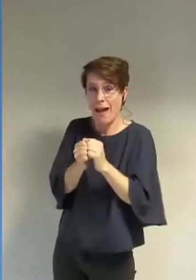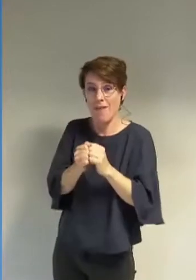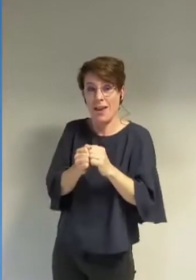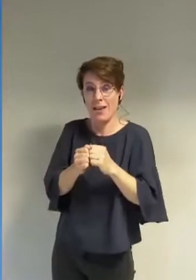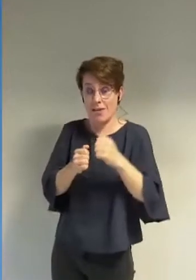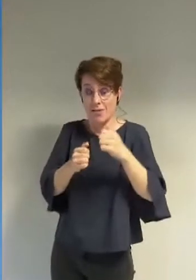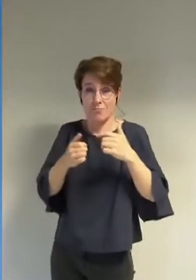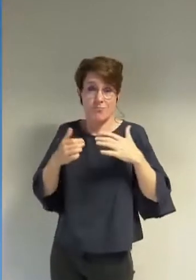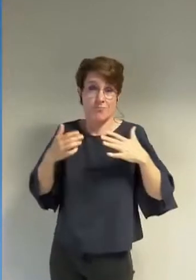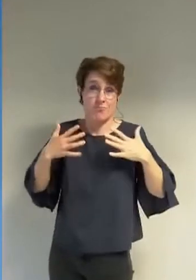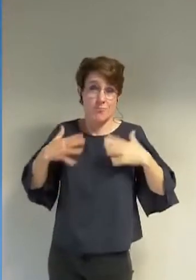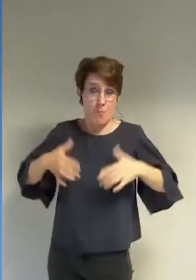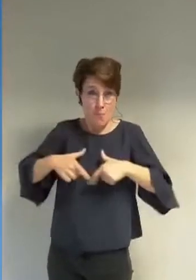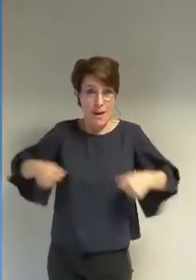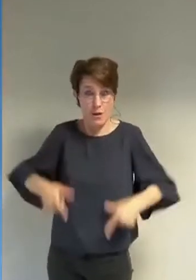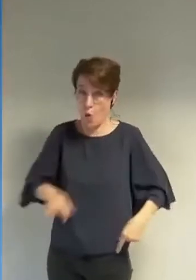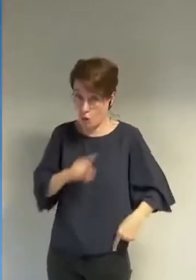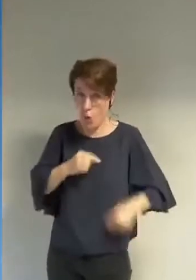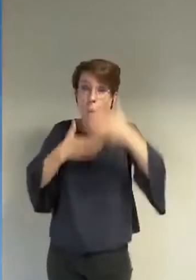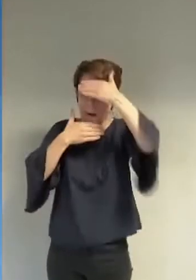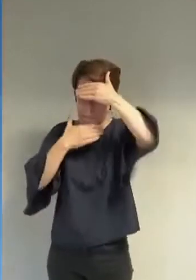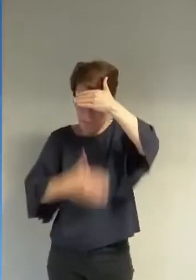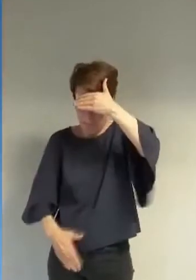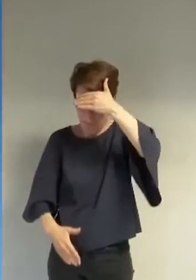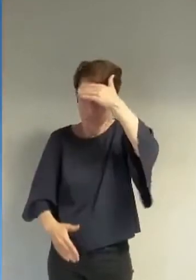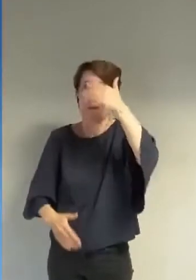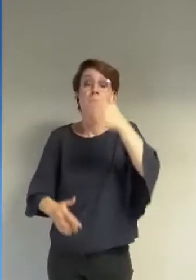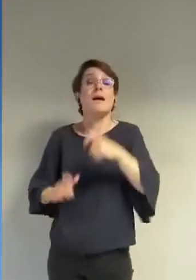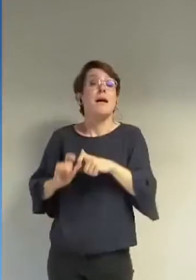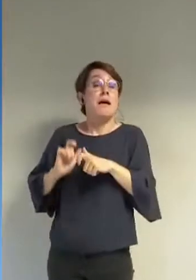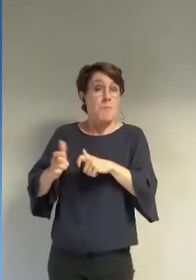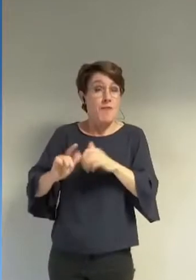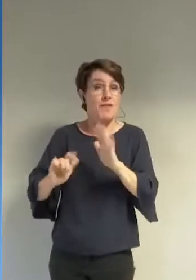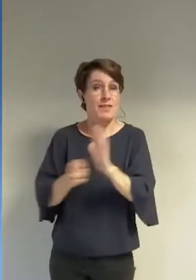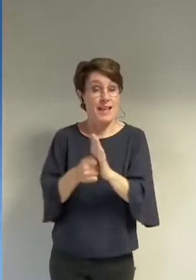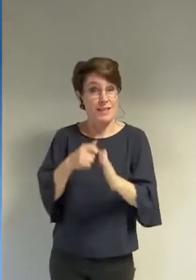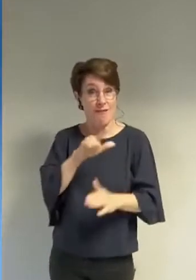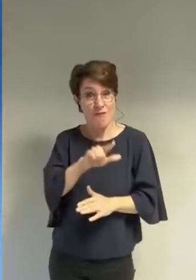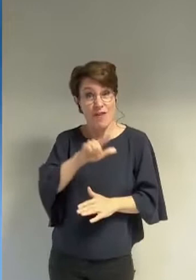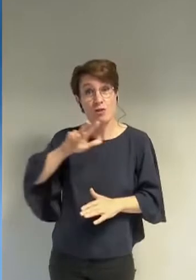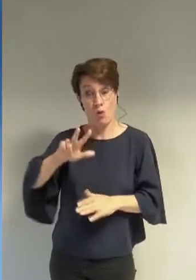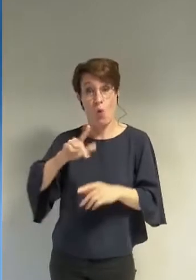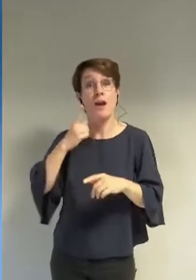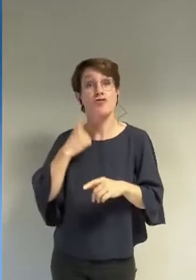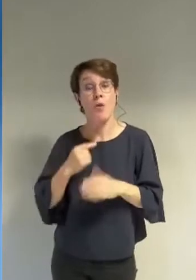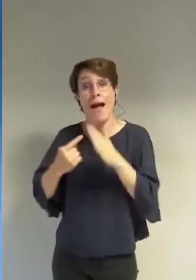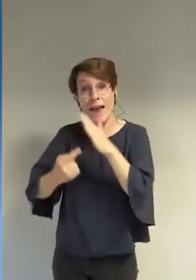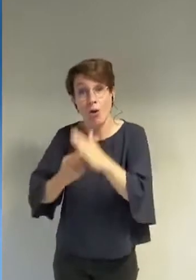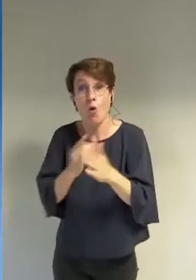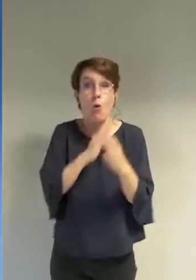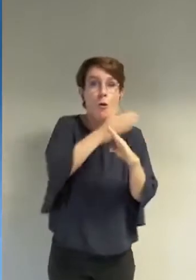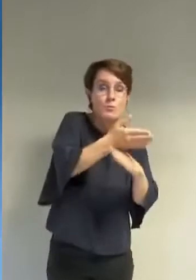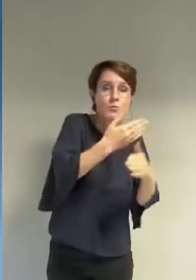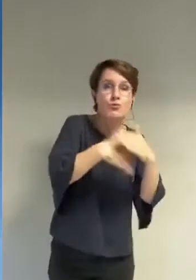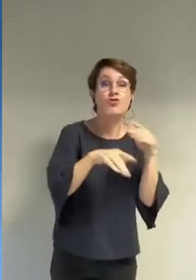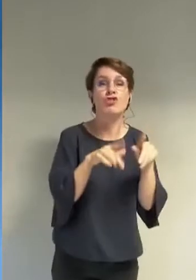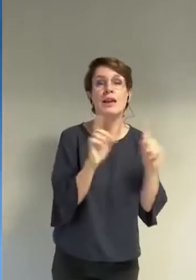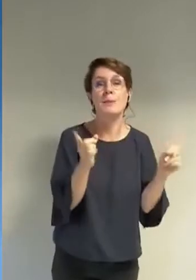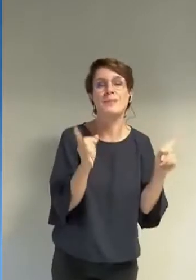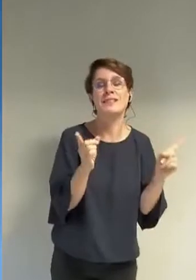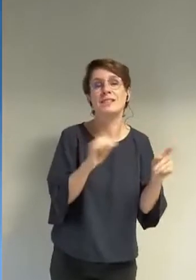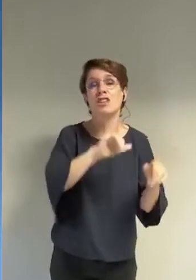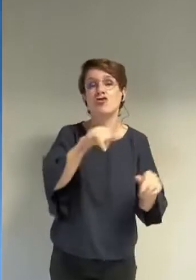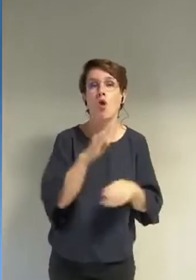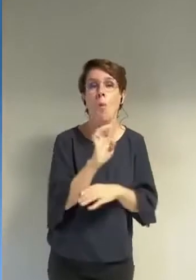des piscines le 23 juin de la même année elle réitère c'est interdit dans la piscine jambon à l'issue des